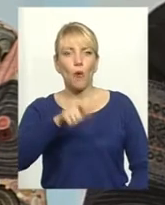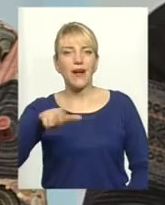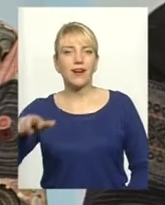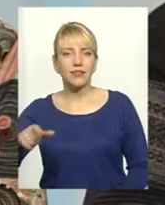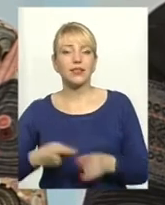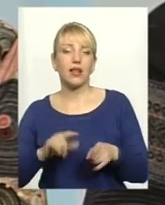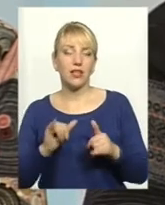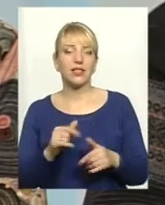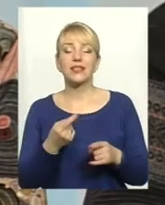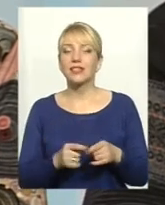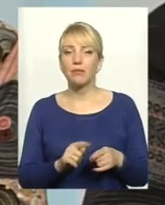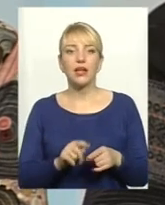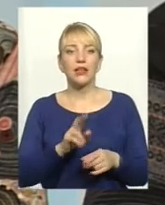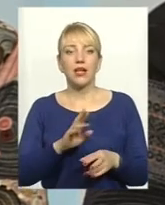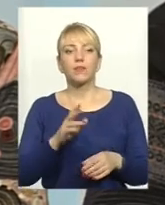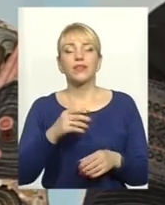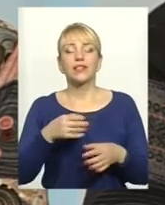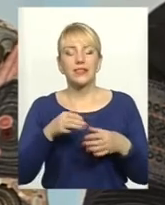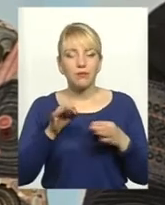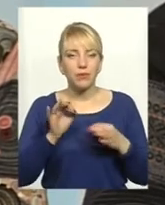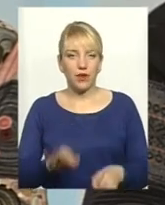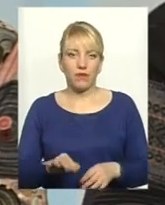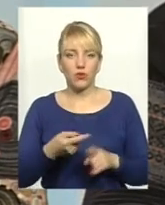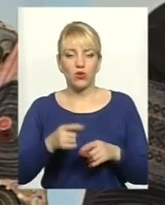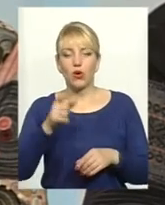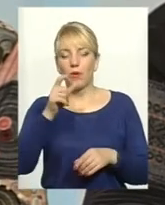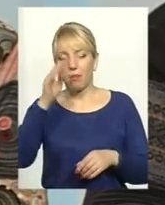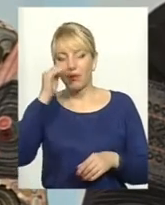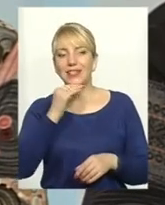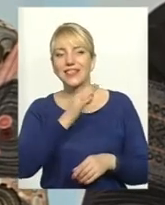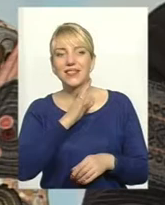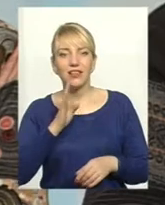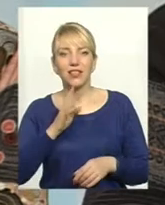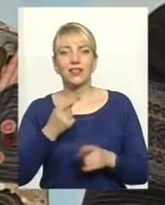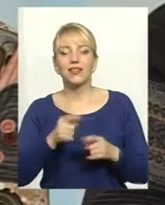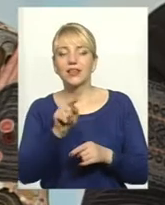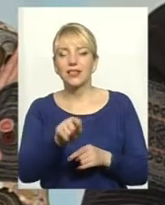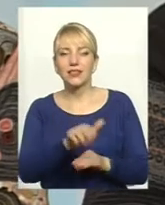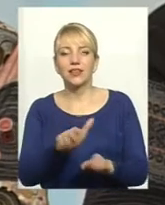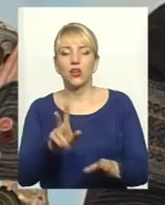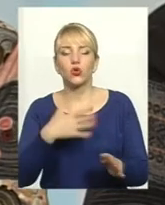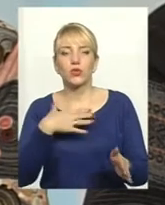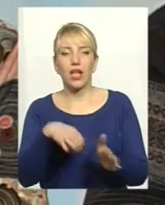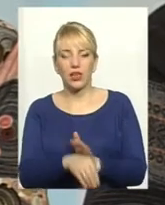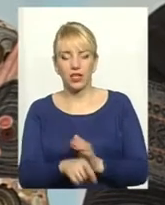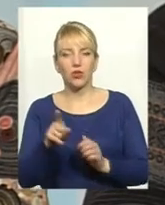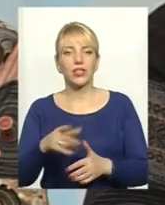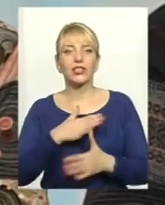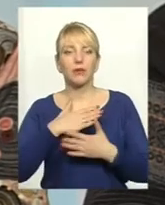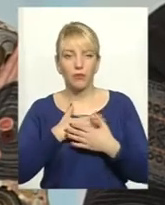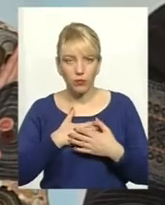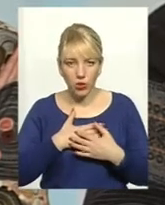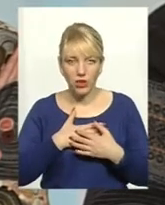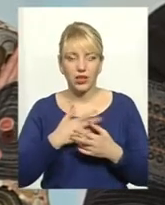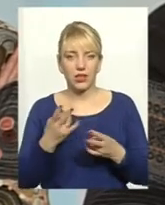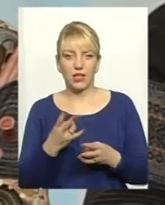Звичайно, тих батьків, тих дітей, де загинули сьогодні на війні, їм низько ноги